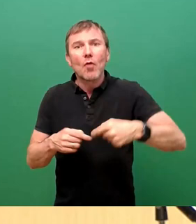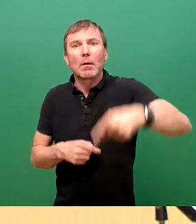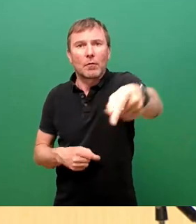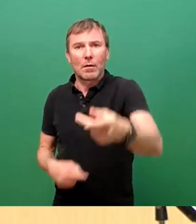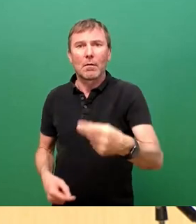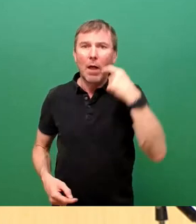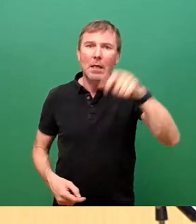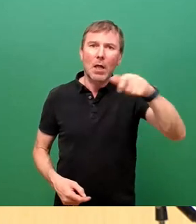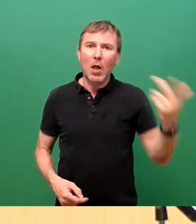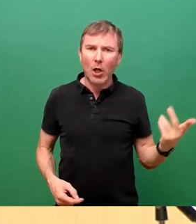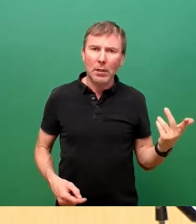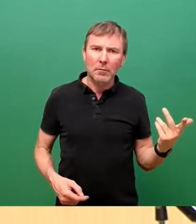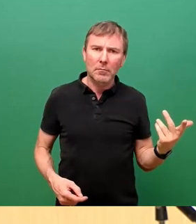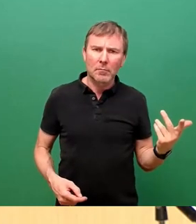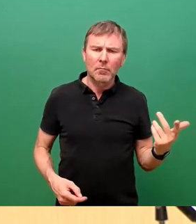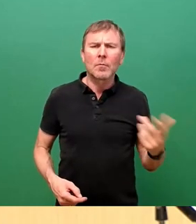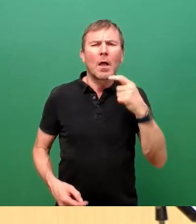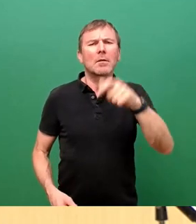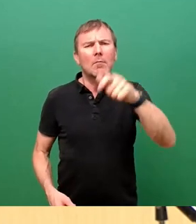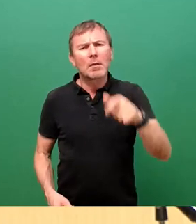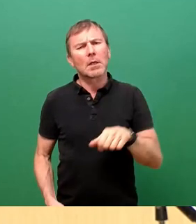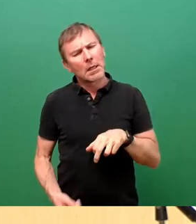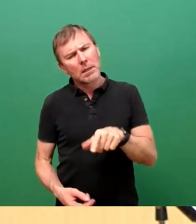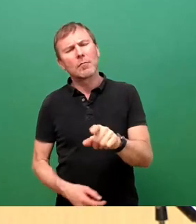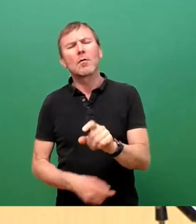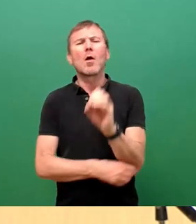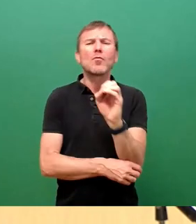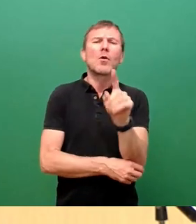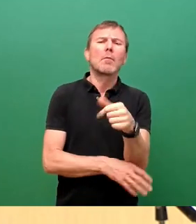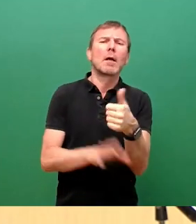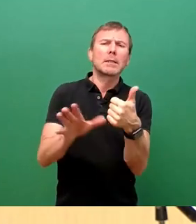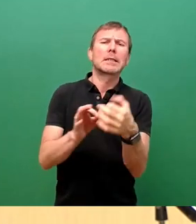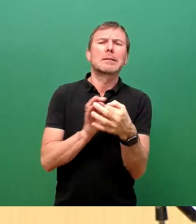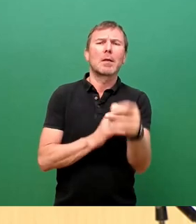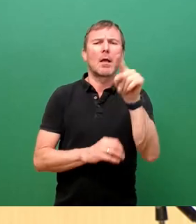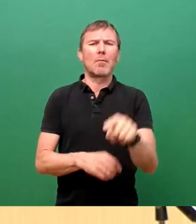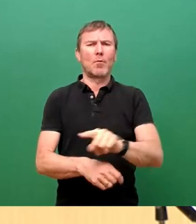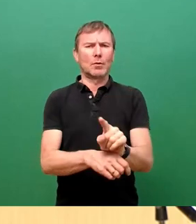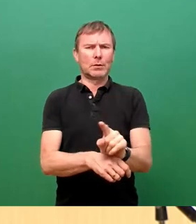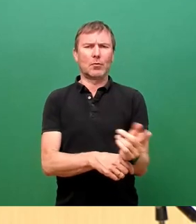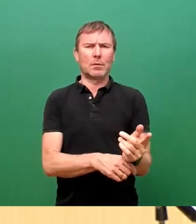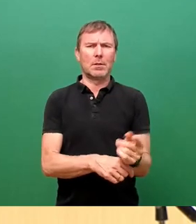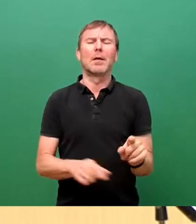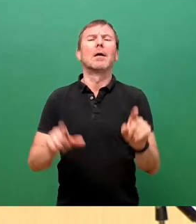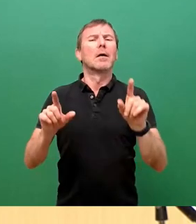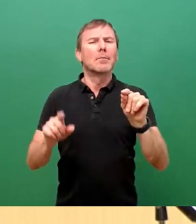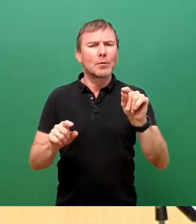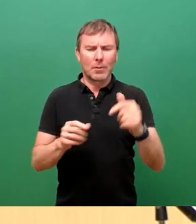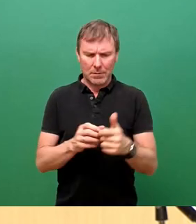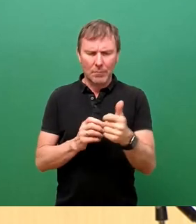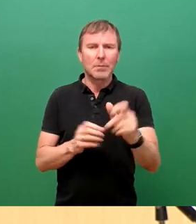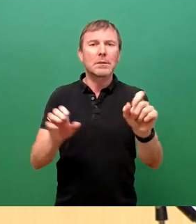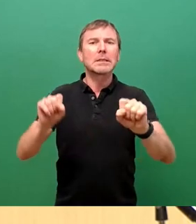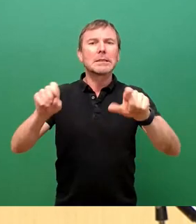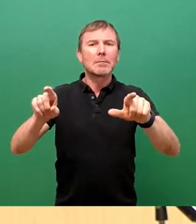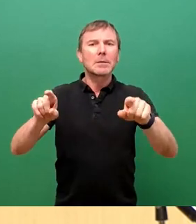eine Gehgeschwindigkeit von 0,6 Meter pro Sekunde an, bedeutet also eine Verlängerung von 17 auf